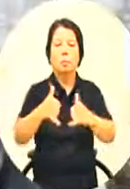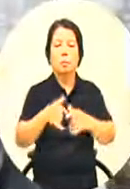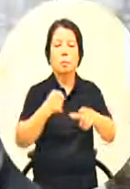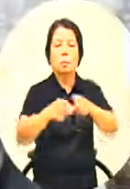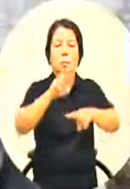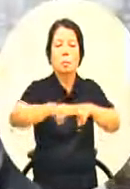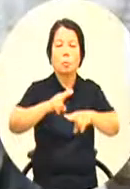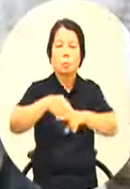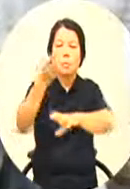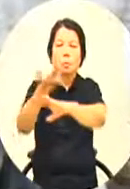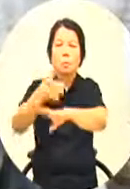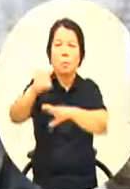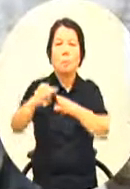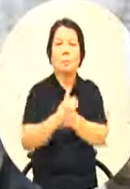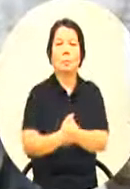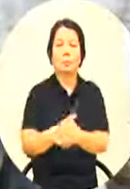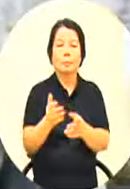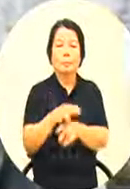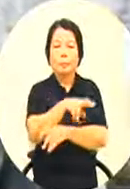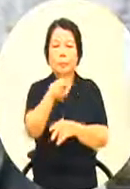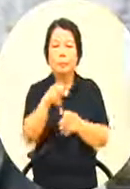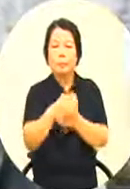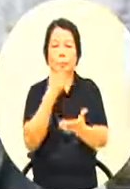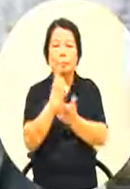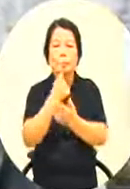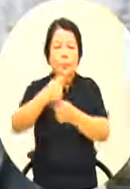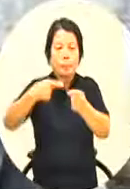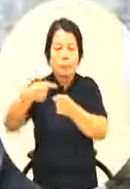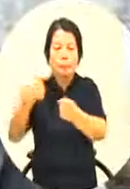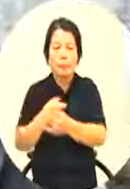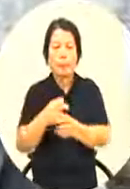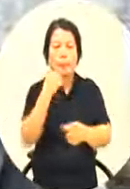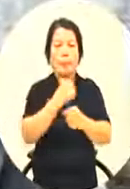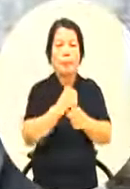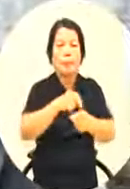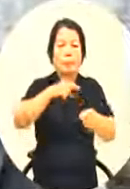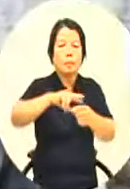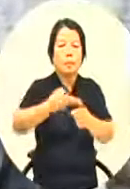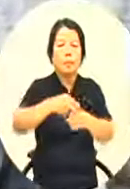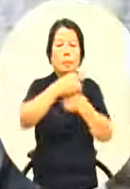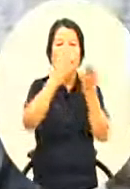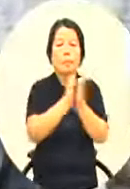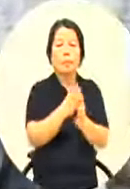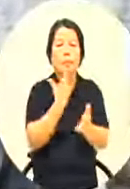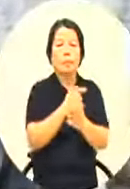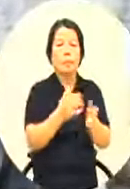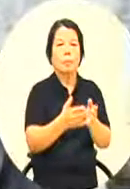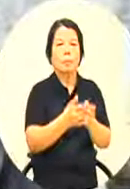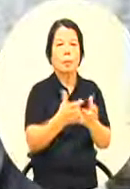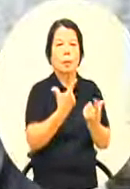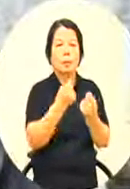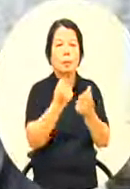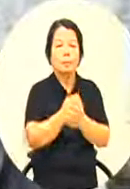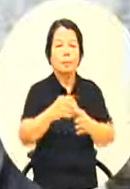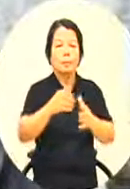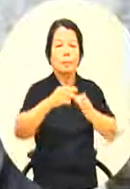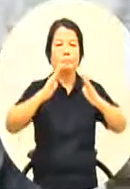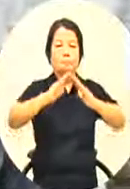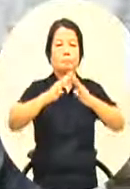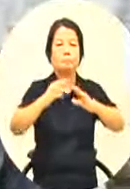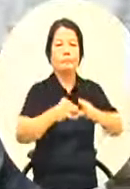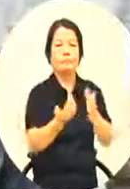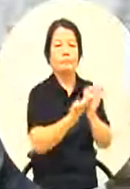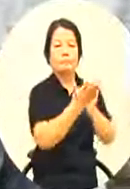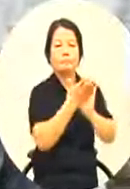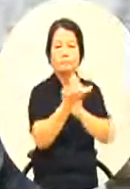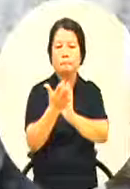上面可以去摆设让这些每年的作品每一年每两年扮演的东西就会在城市一直蔓延公共艺术可以